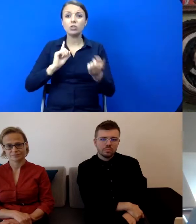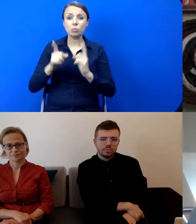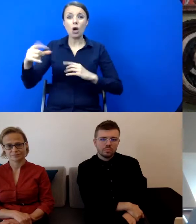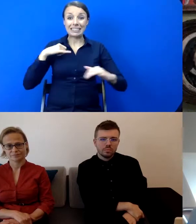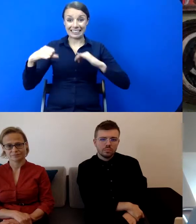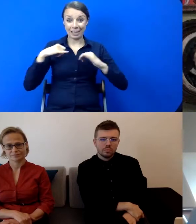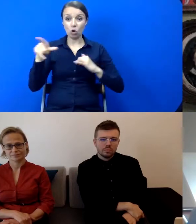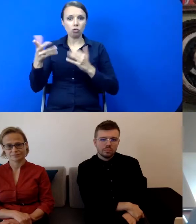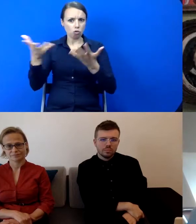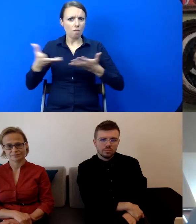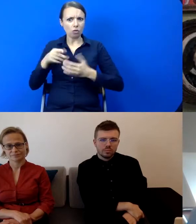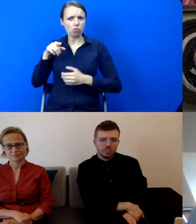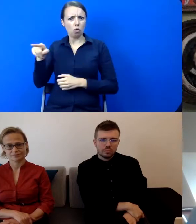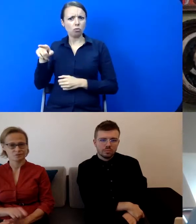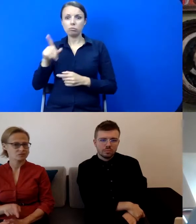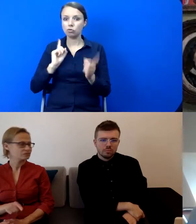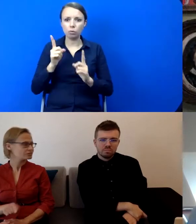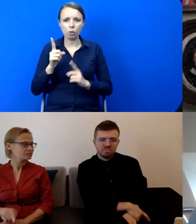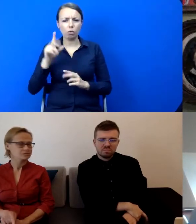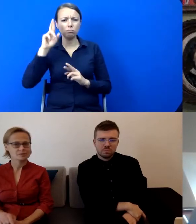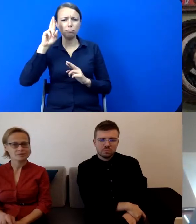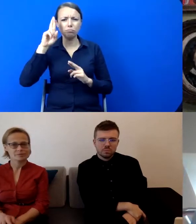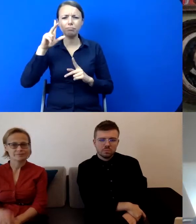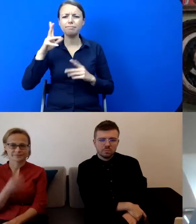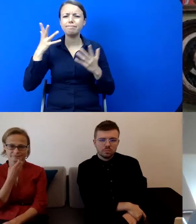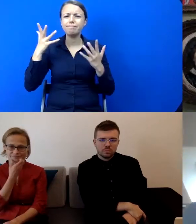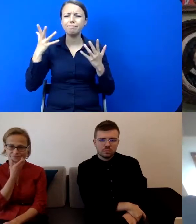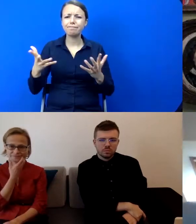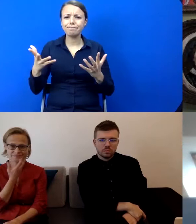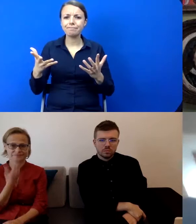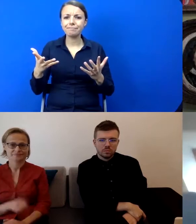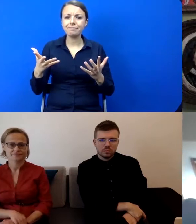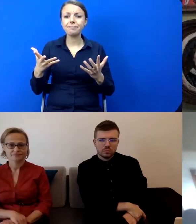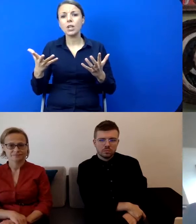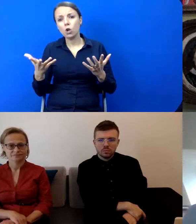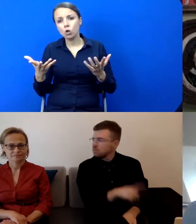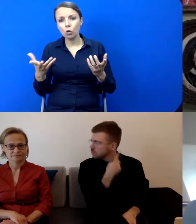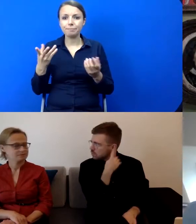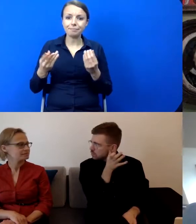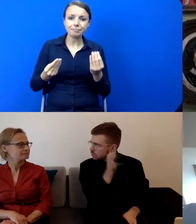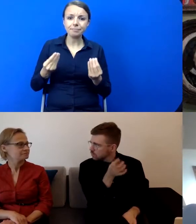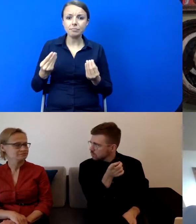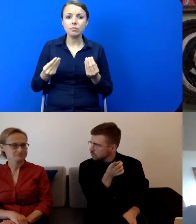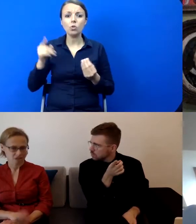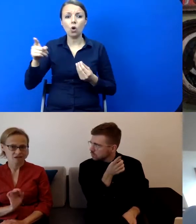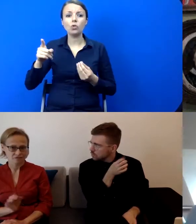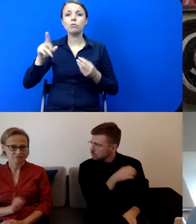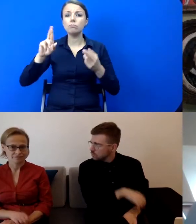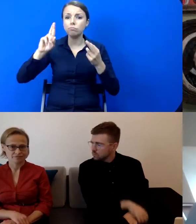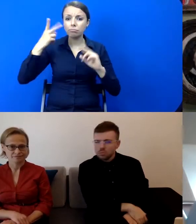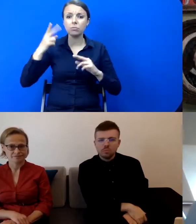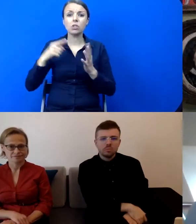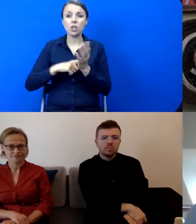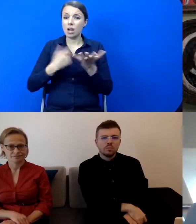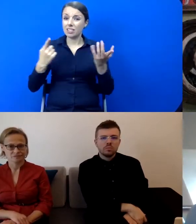zorientował się, no jak to jest, znaczy jakby zorientował się nad powagą w ogóle